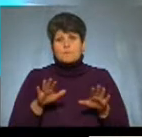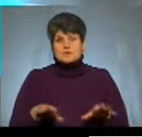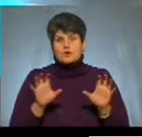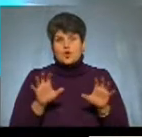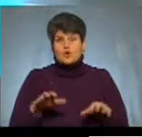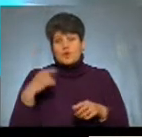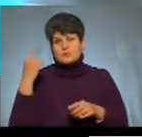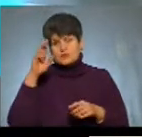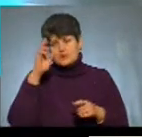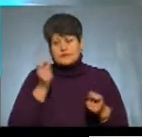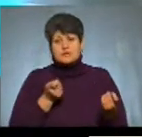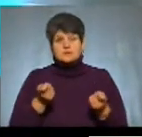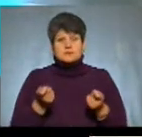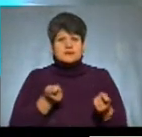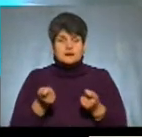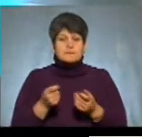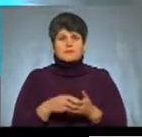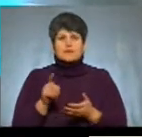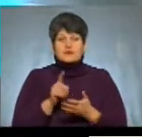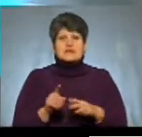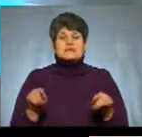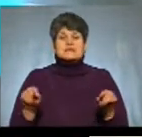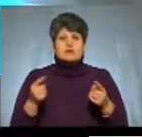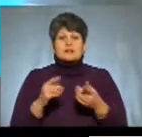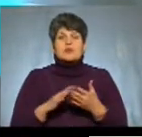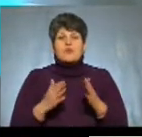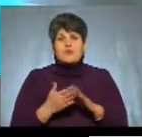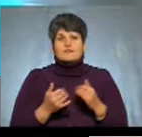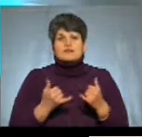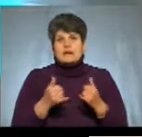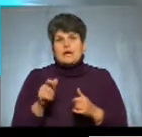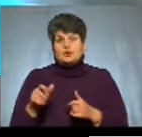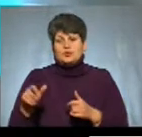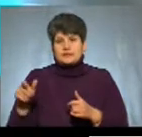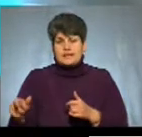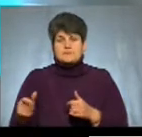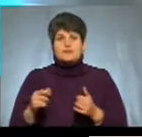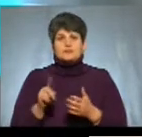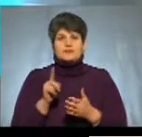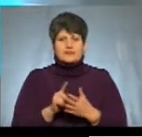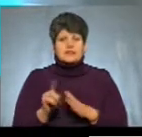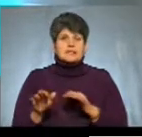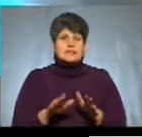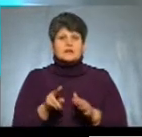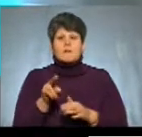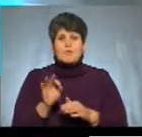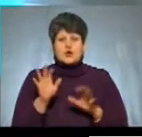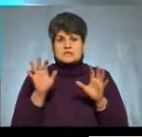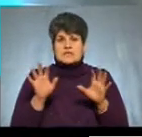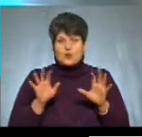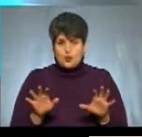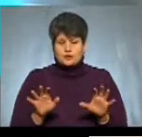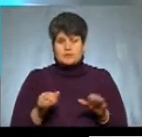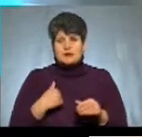обласної державної адміністрації – ми повинні створити умови для людей, ми повинні діяти по закону, і